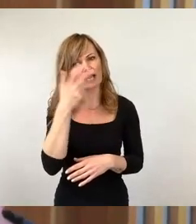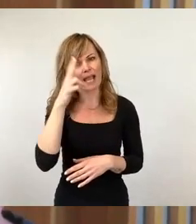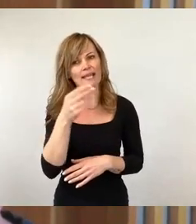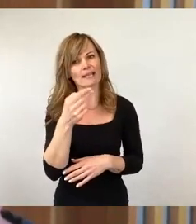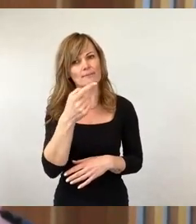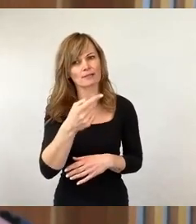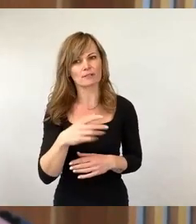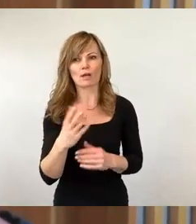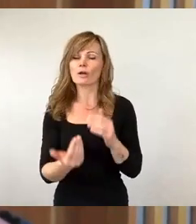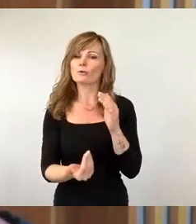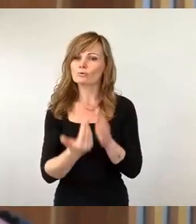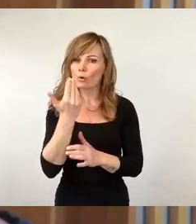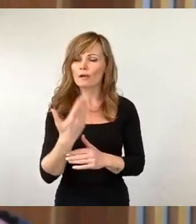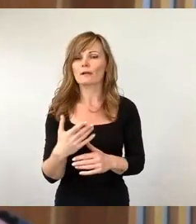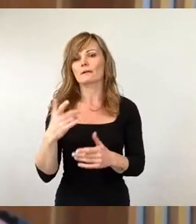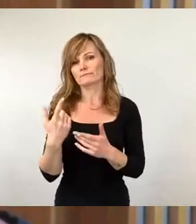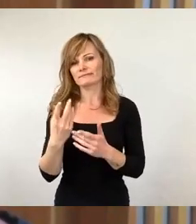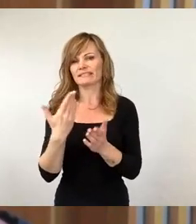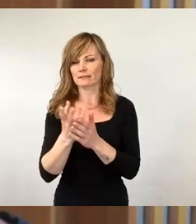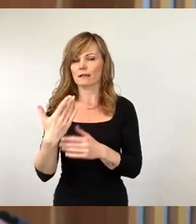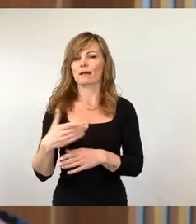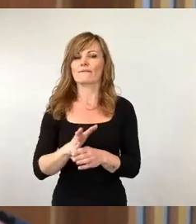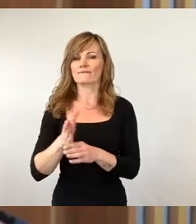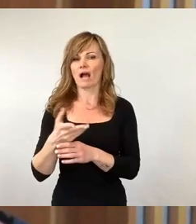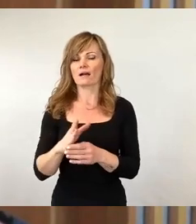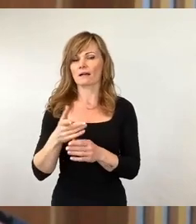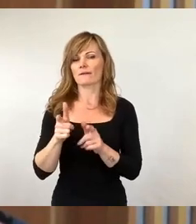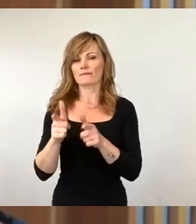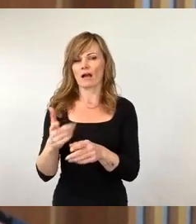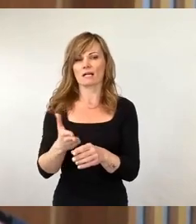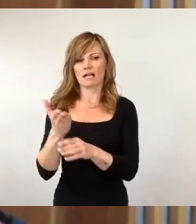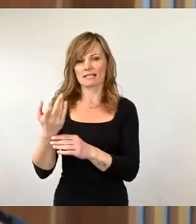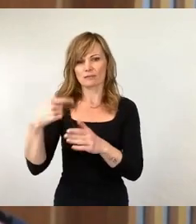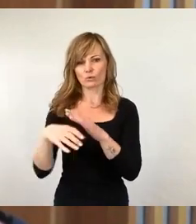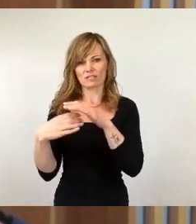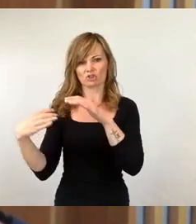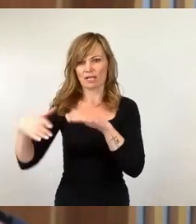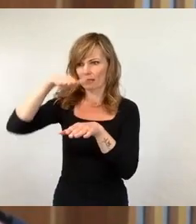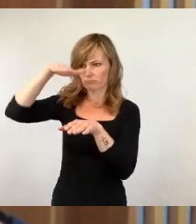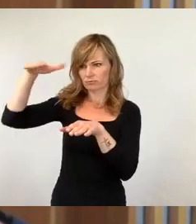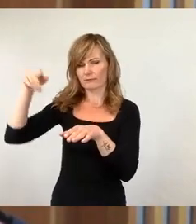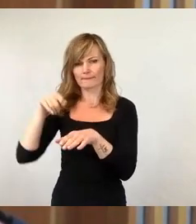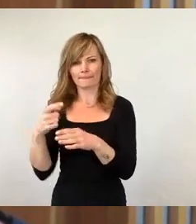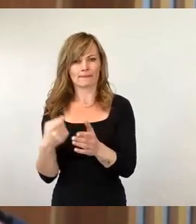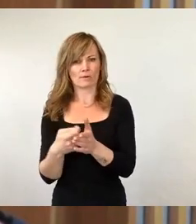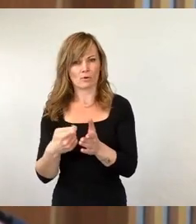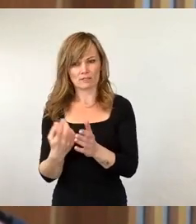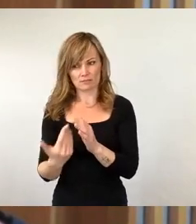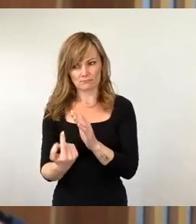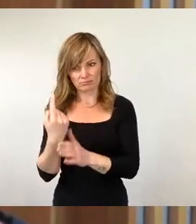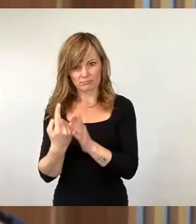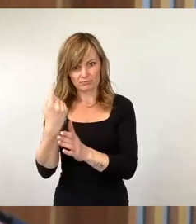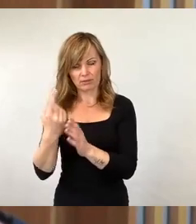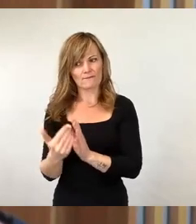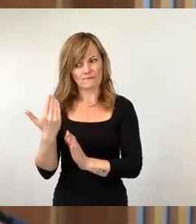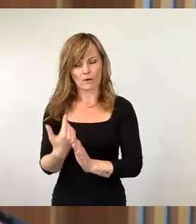der Fahrgastunterstände Kosten, die zum Zeitpunkt der Vergabe noch nicht erwartet waren, entstanden sind und die nicht durch Wahl getragen